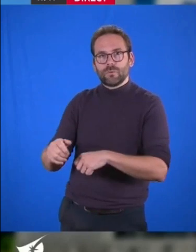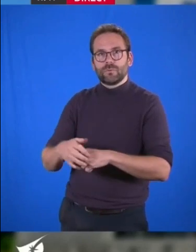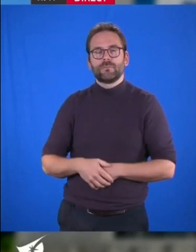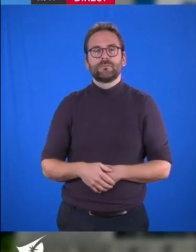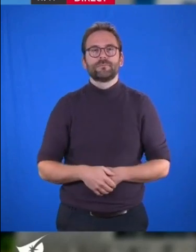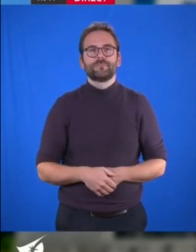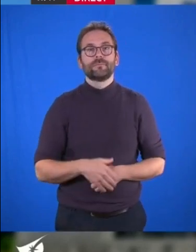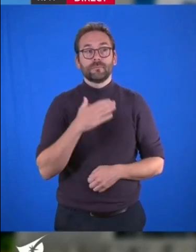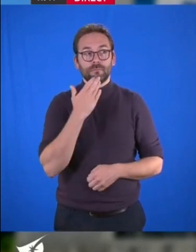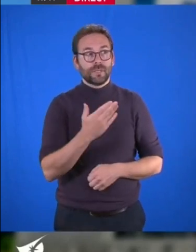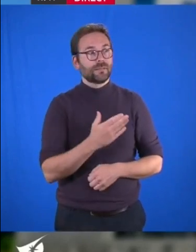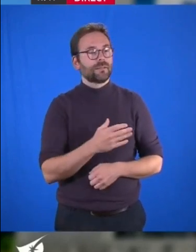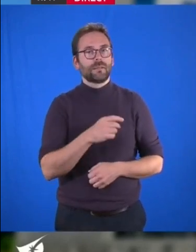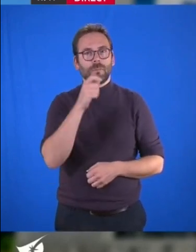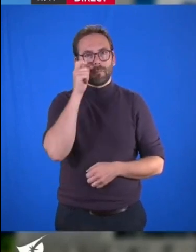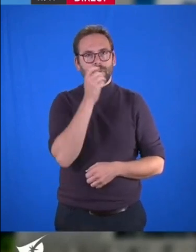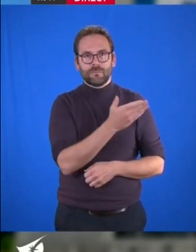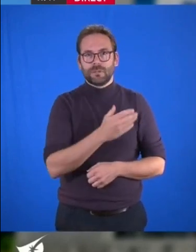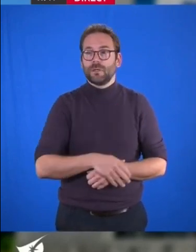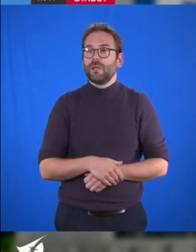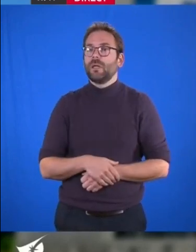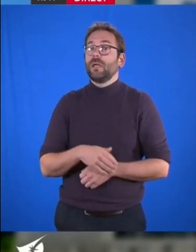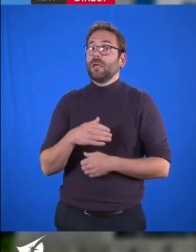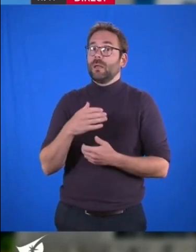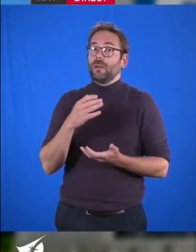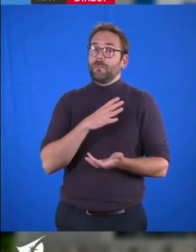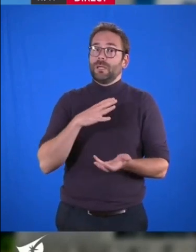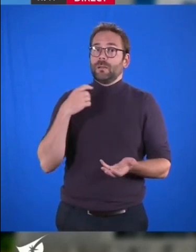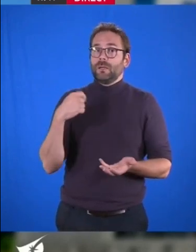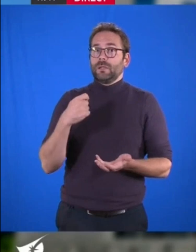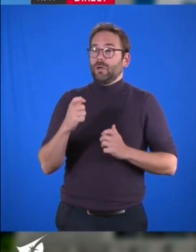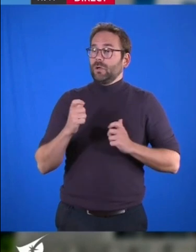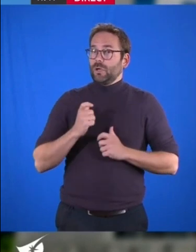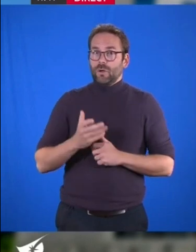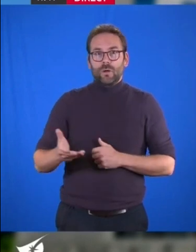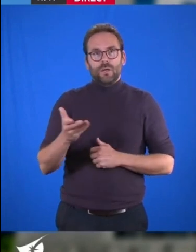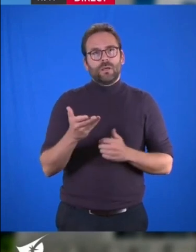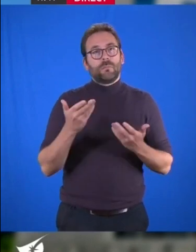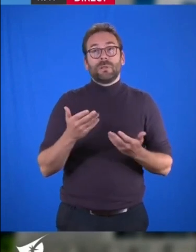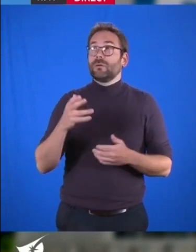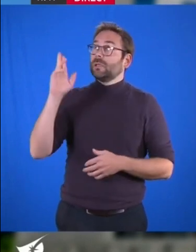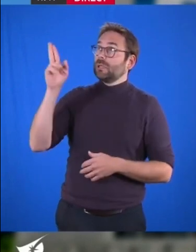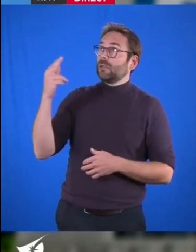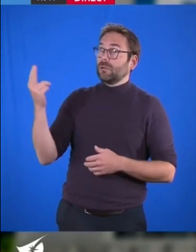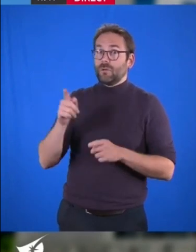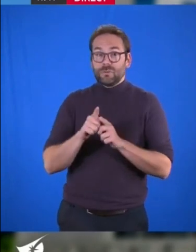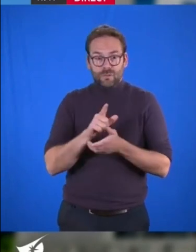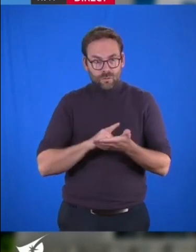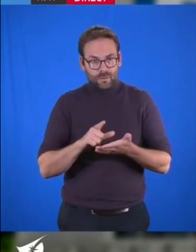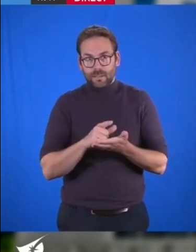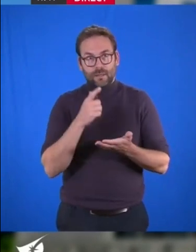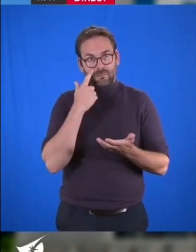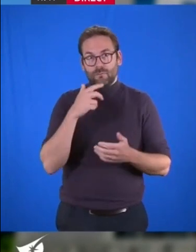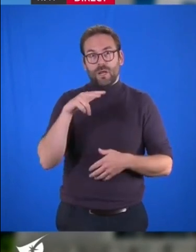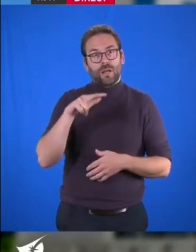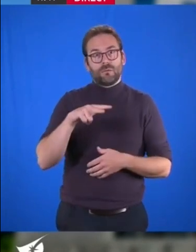Madame la Présidente, chers collègues, nous connaissons depuis de trop nombreuses années, du national au local, une véritable crise du